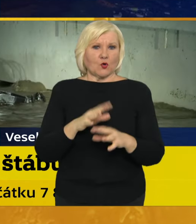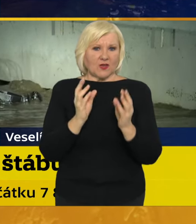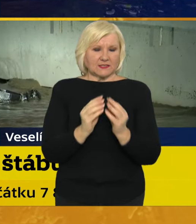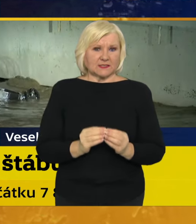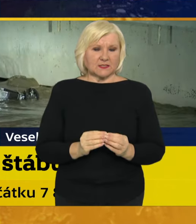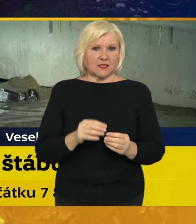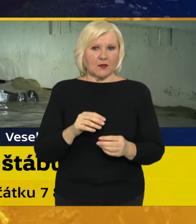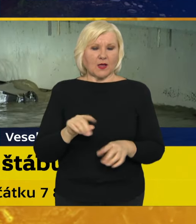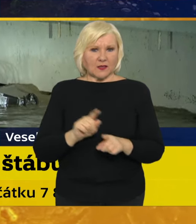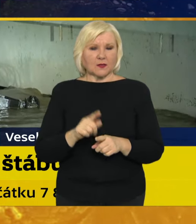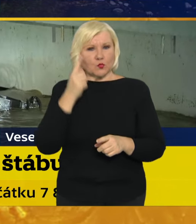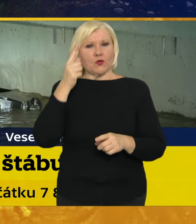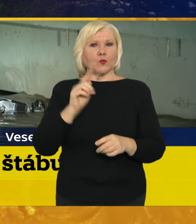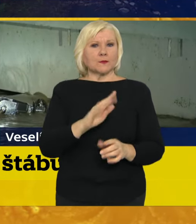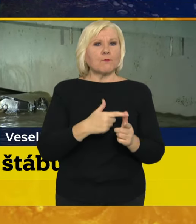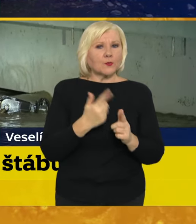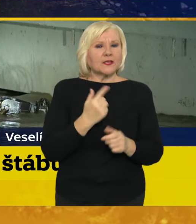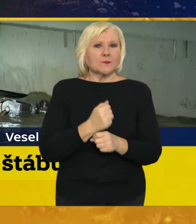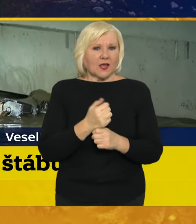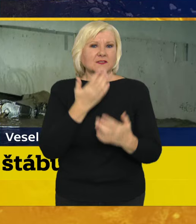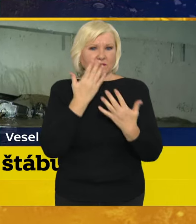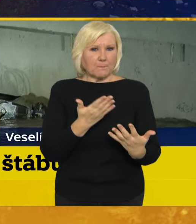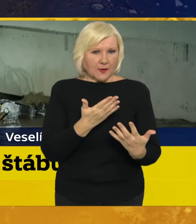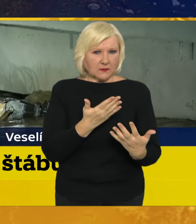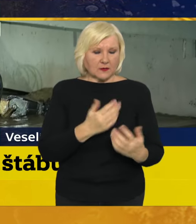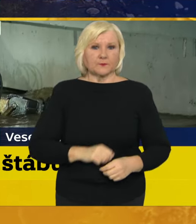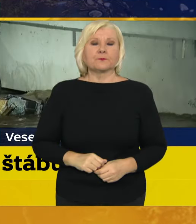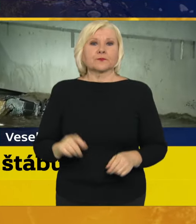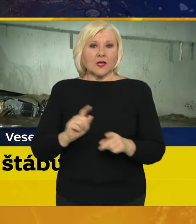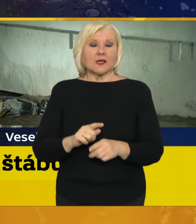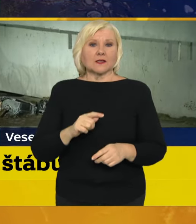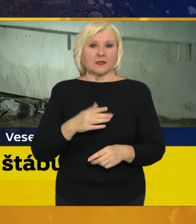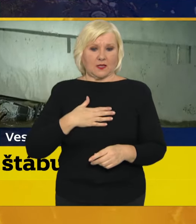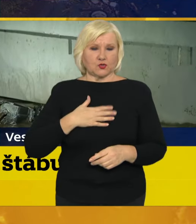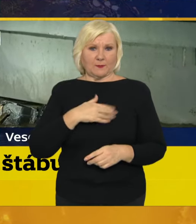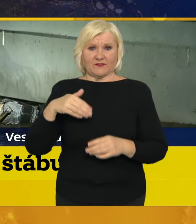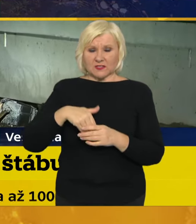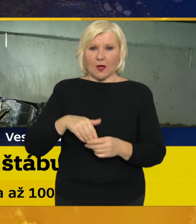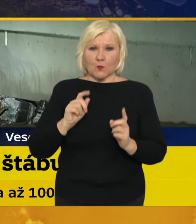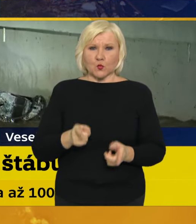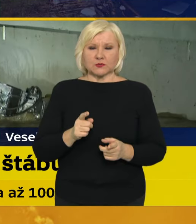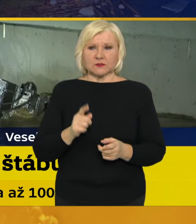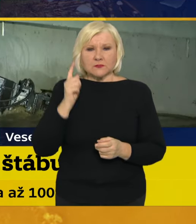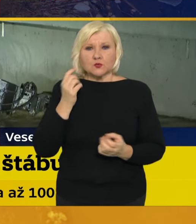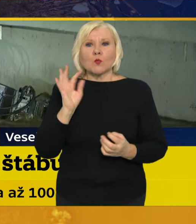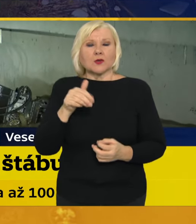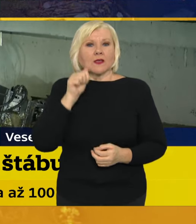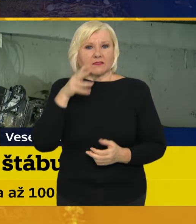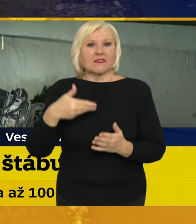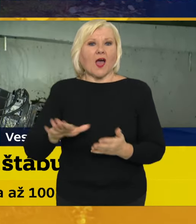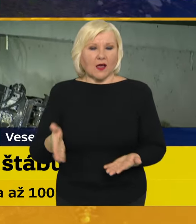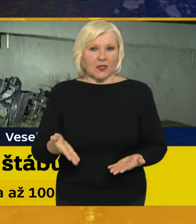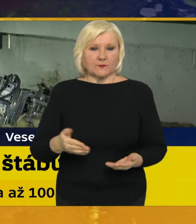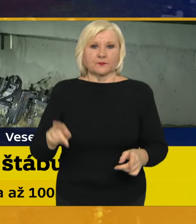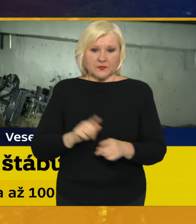Za další je potřeba za rezort ministerstva vnitra si říct, jak to bude vypadat v těch dalších dnech. Musíme si